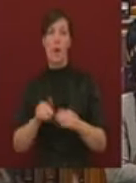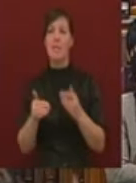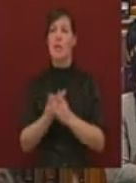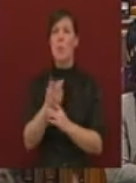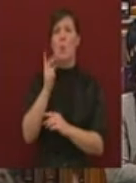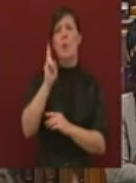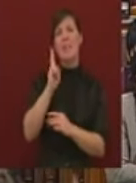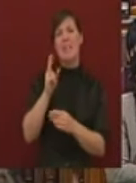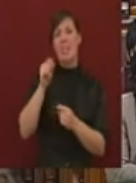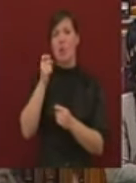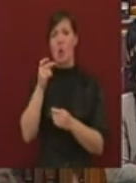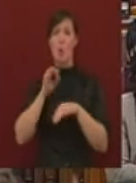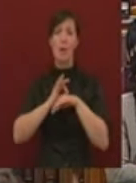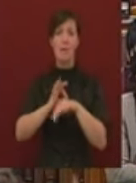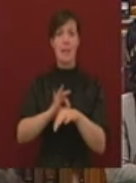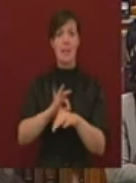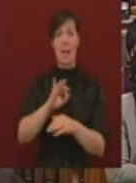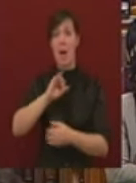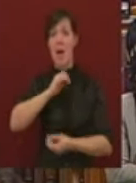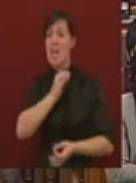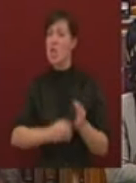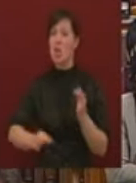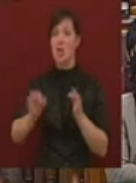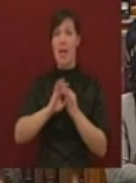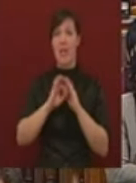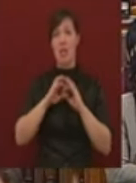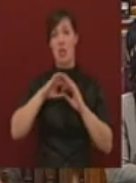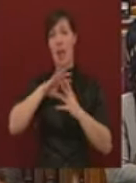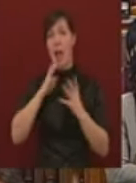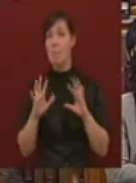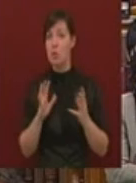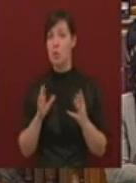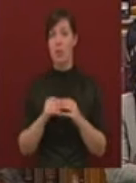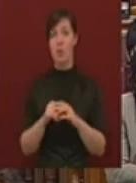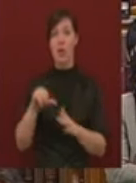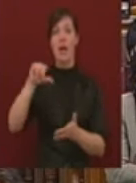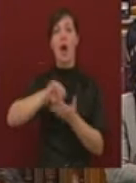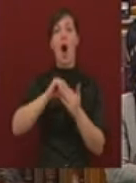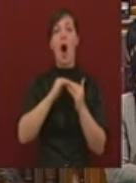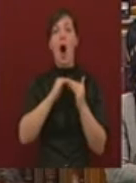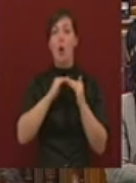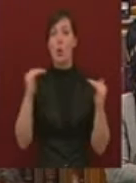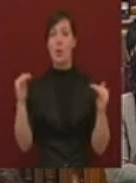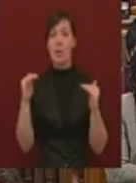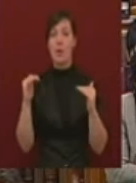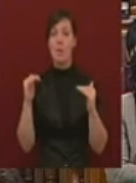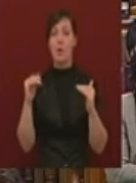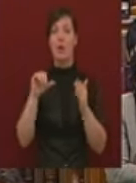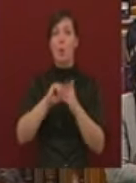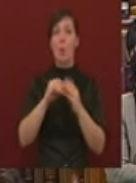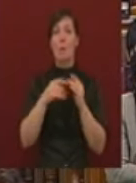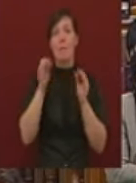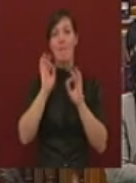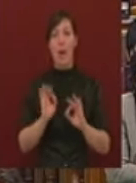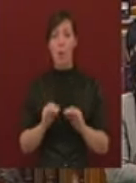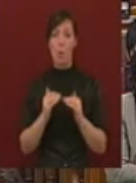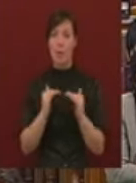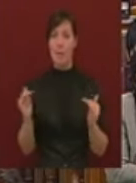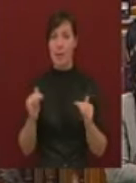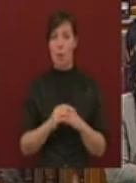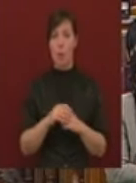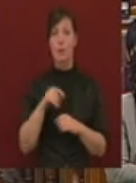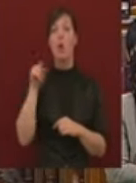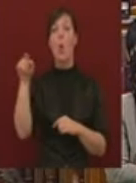vezetnek be, és teljesen elbizonytalanítják a hazai kis- és középállalkozói szektort. Miniszterelnök úr, ön bejelentette a